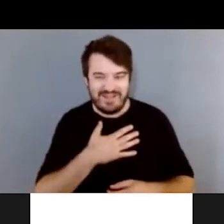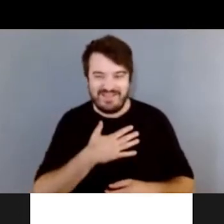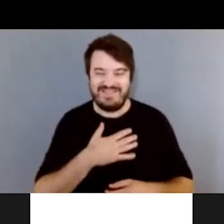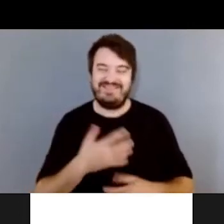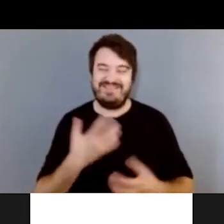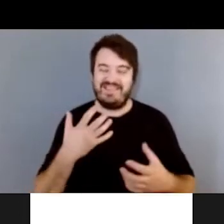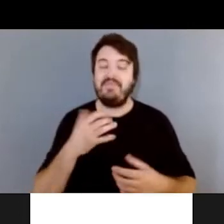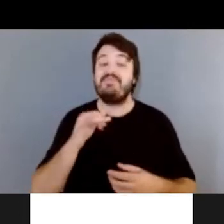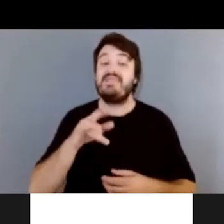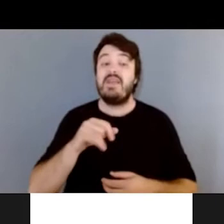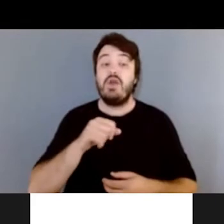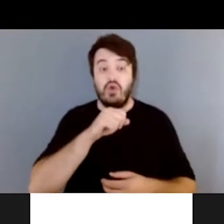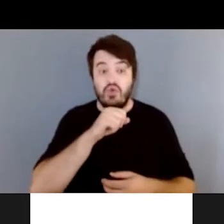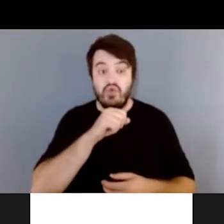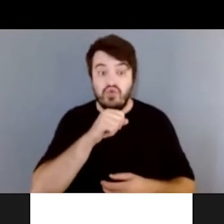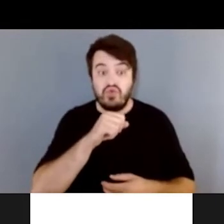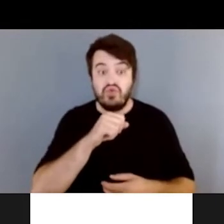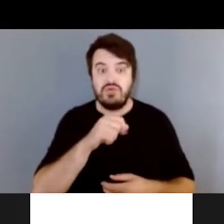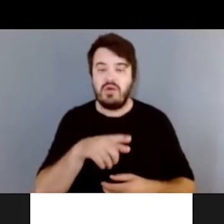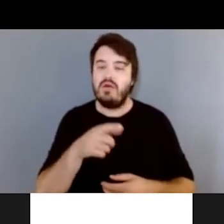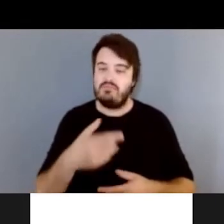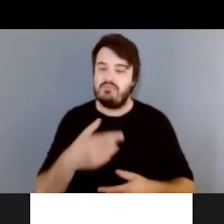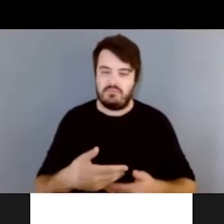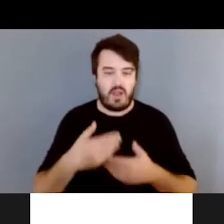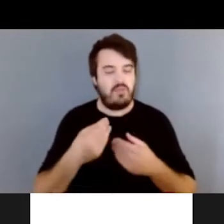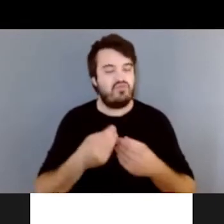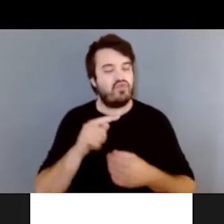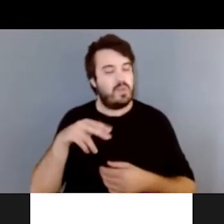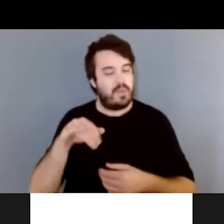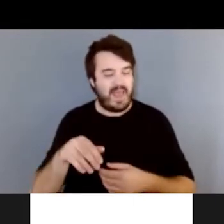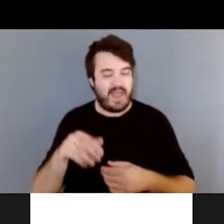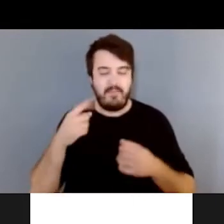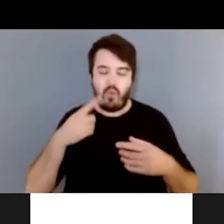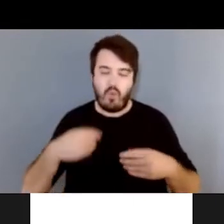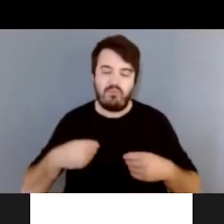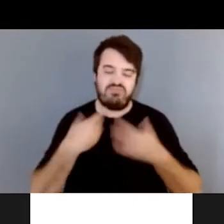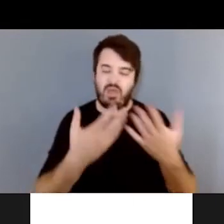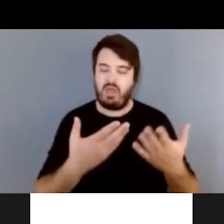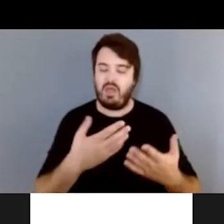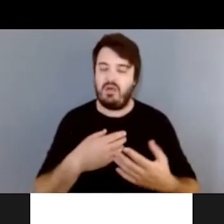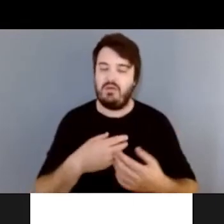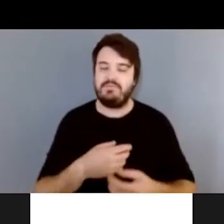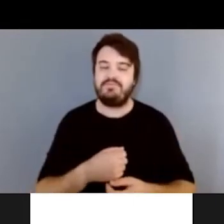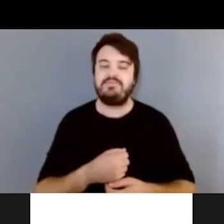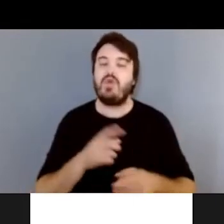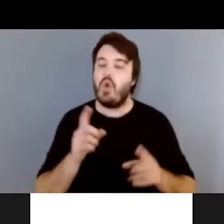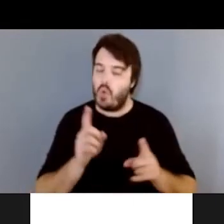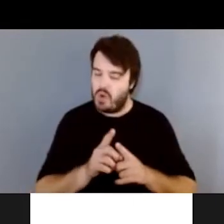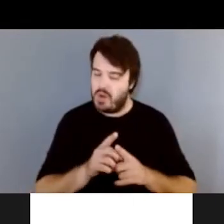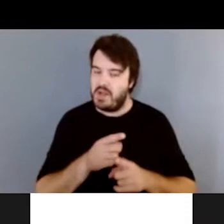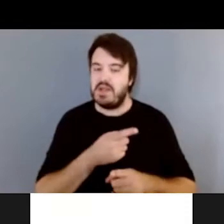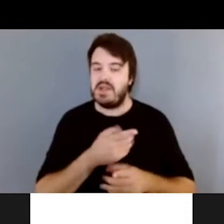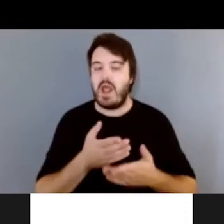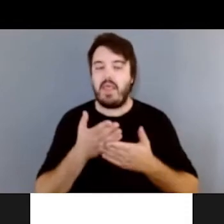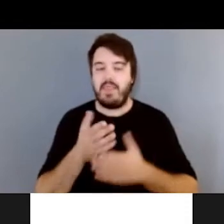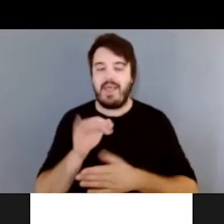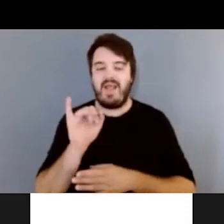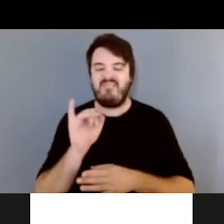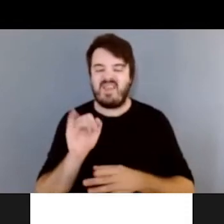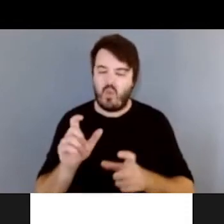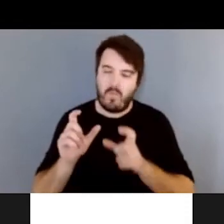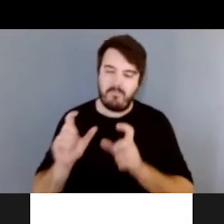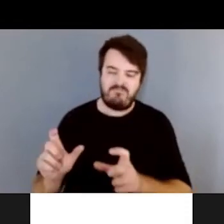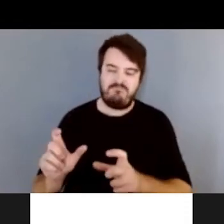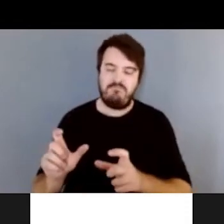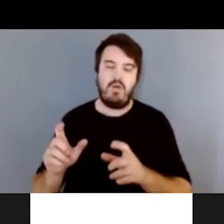Donc, s'il y a une toux, puis aussi, elle va aider l'infection puis calmer